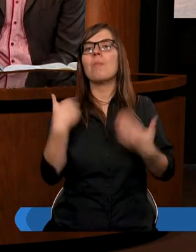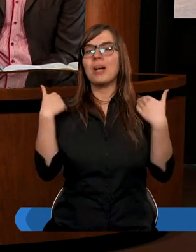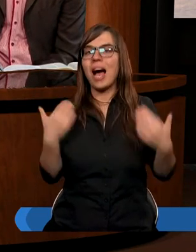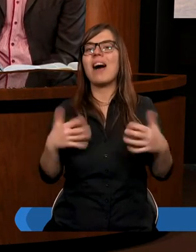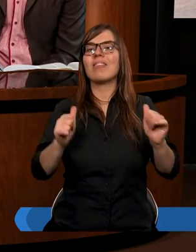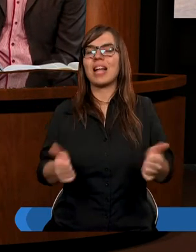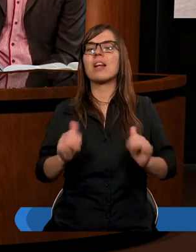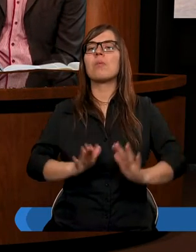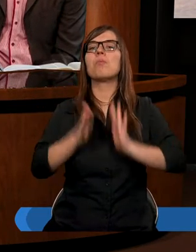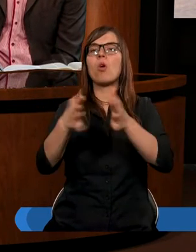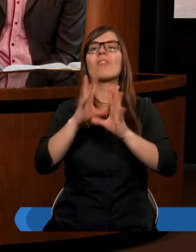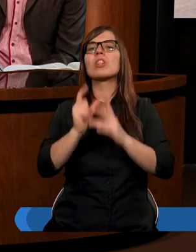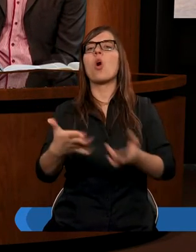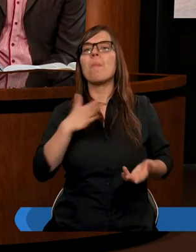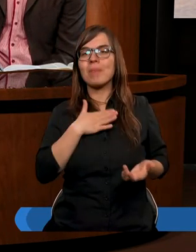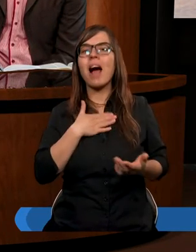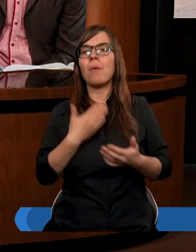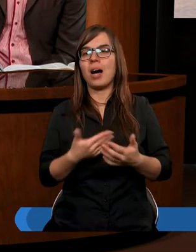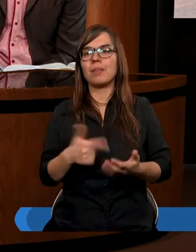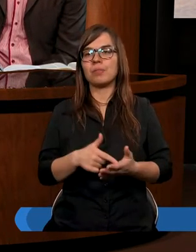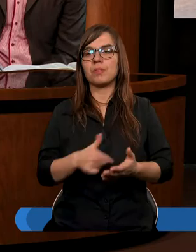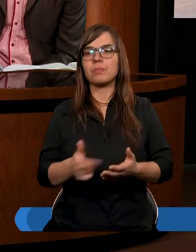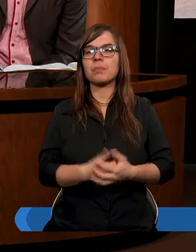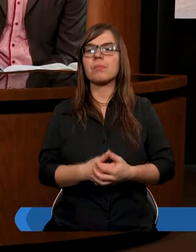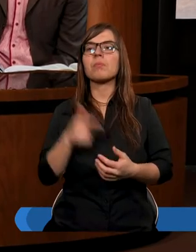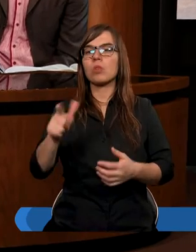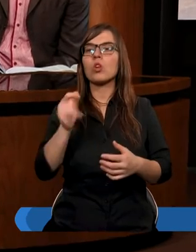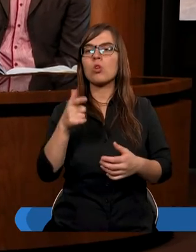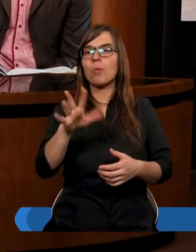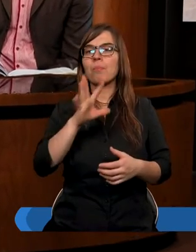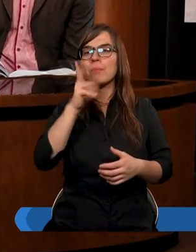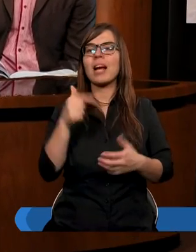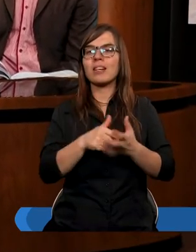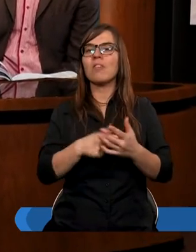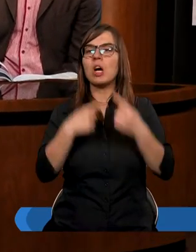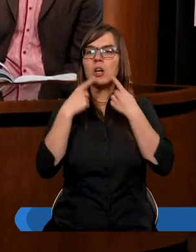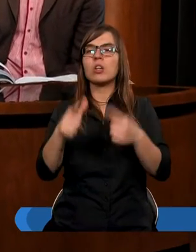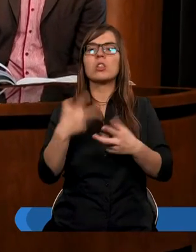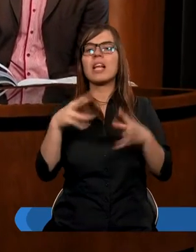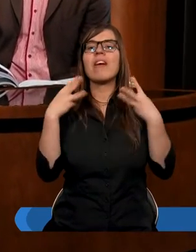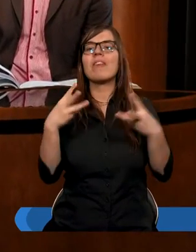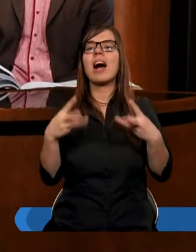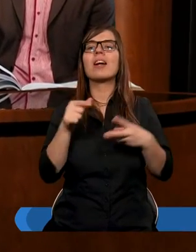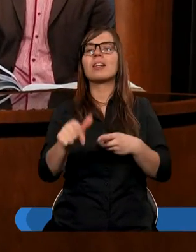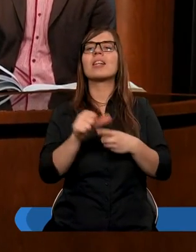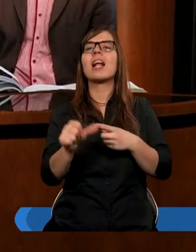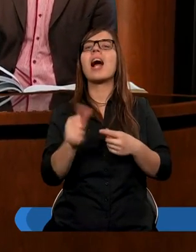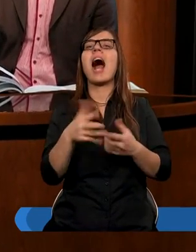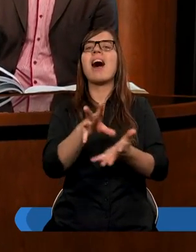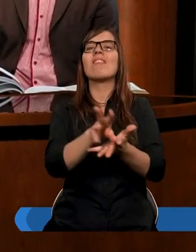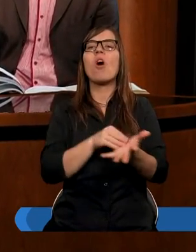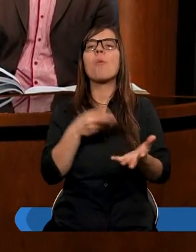była w stanie poświęcić wszystko co miała tak no i to co właśnie powiedziałeś że nieważna jest ta forma